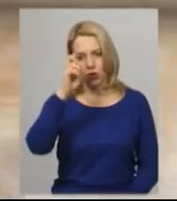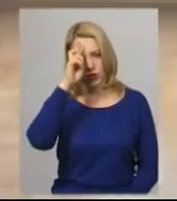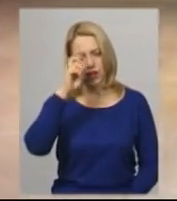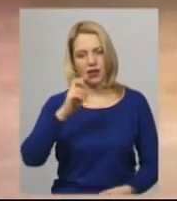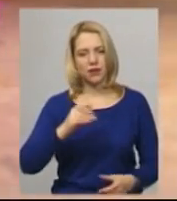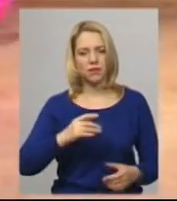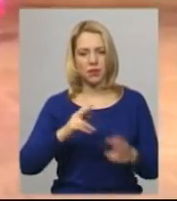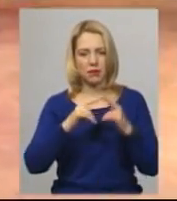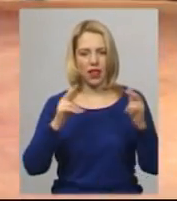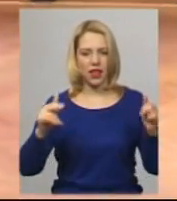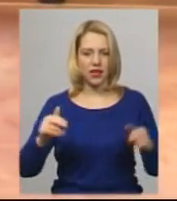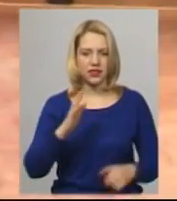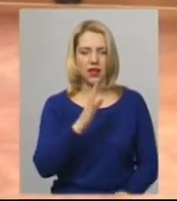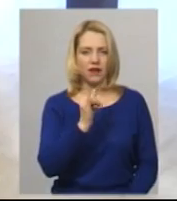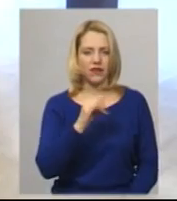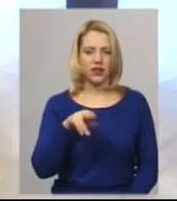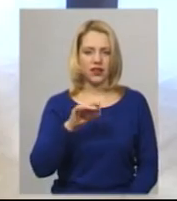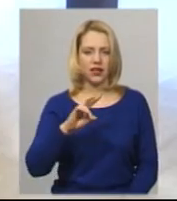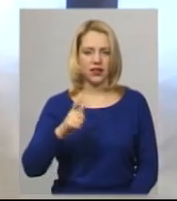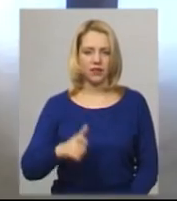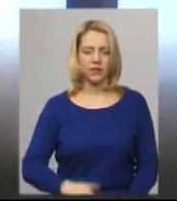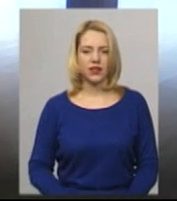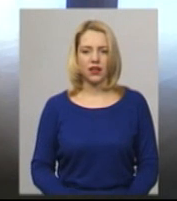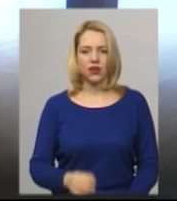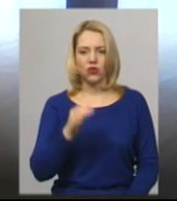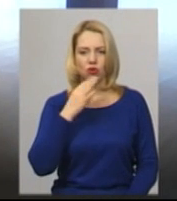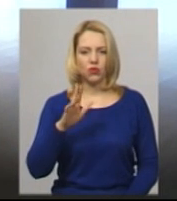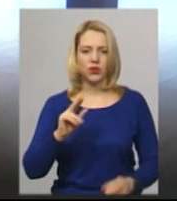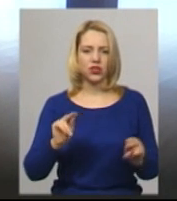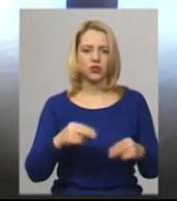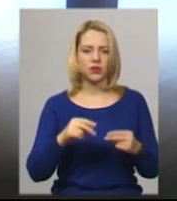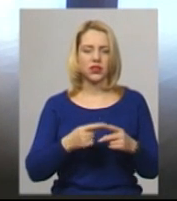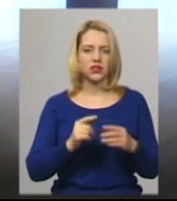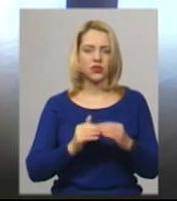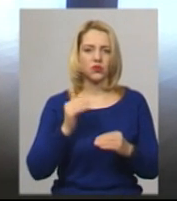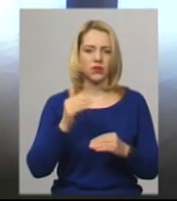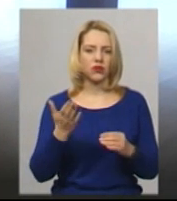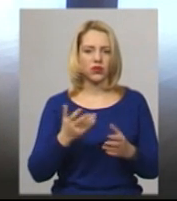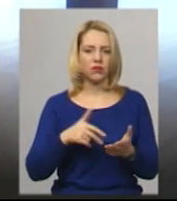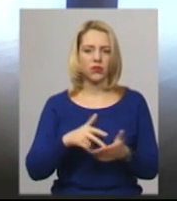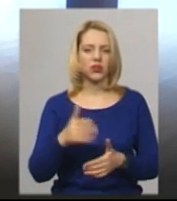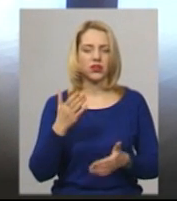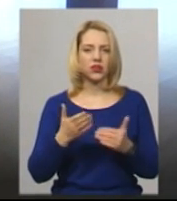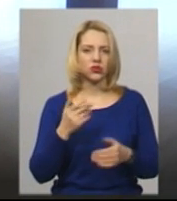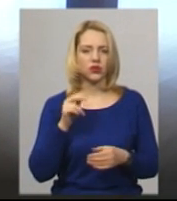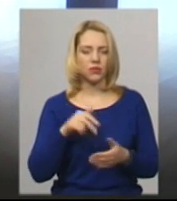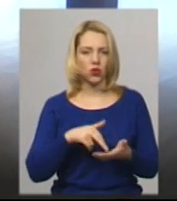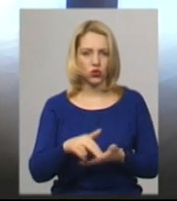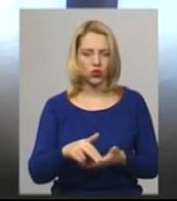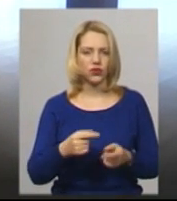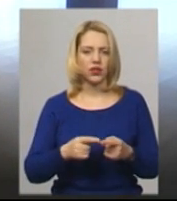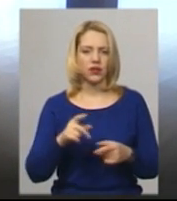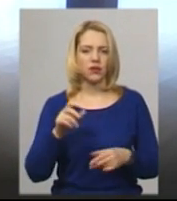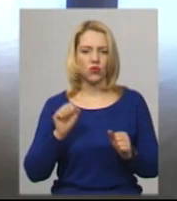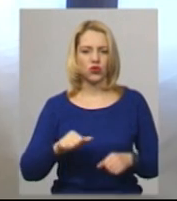Учасники виконували європейську програму з п'яти танців. Любий чемпіонат – це є ступіння, яку треба пройти. І, звичайно, якщо ти прийшов, ти можеш, як